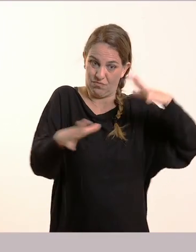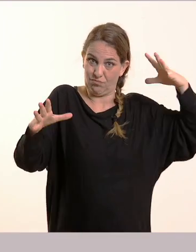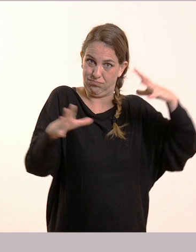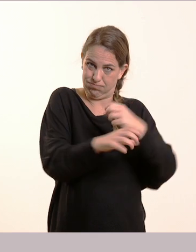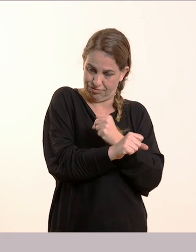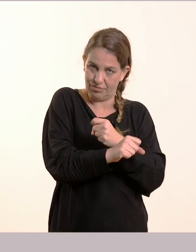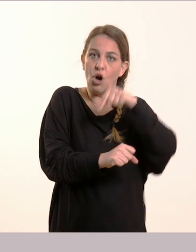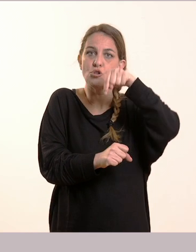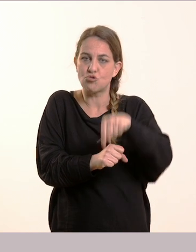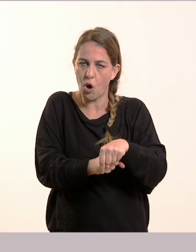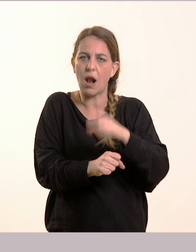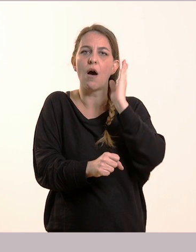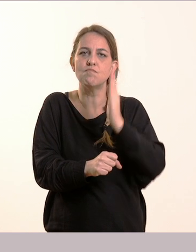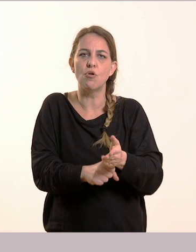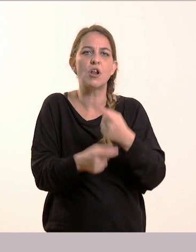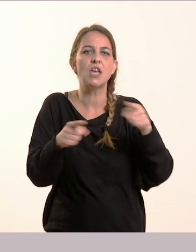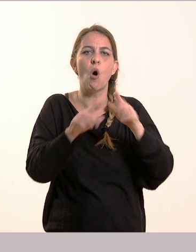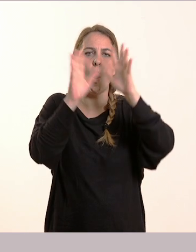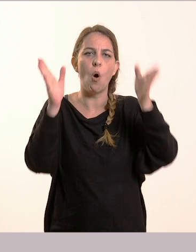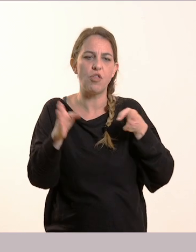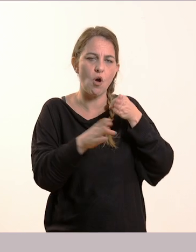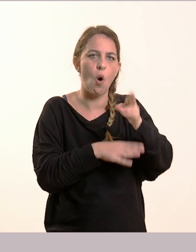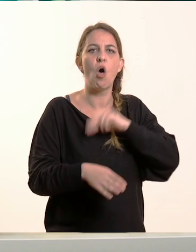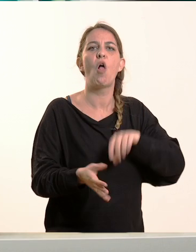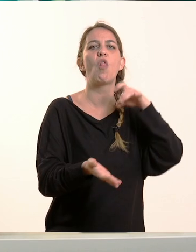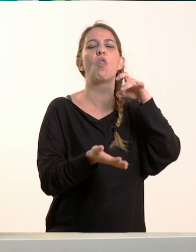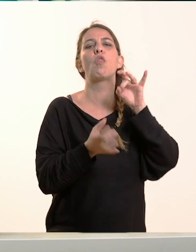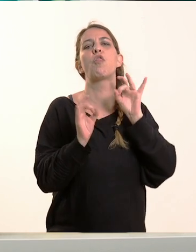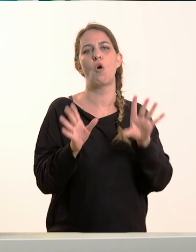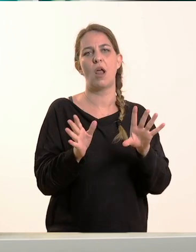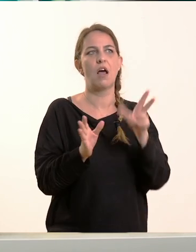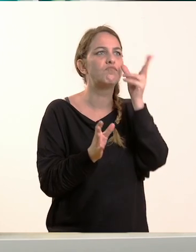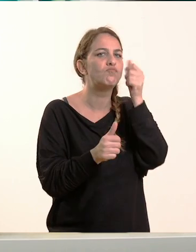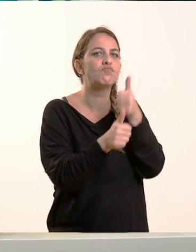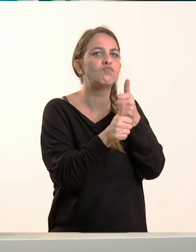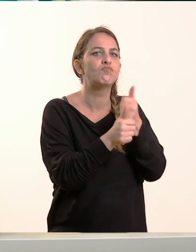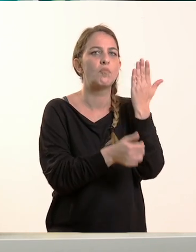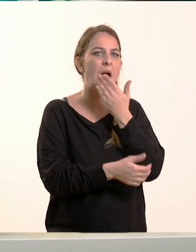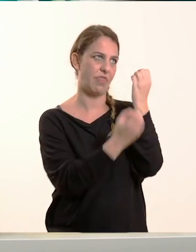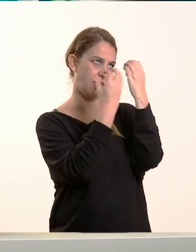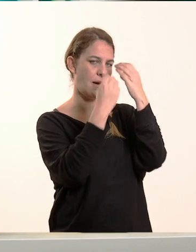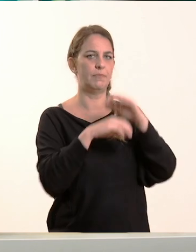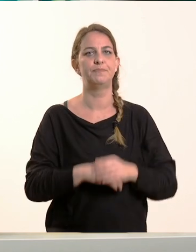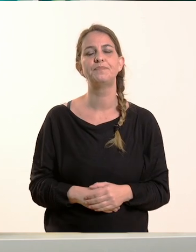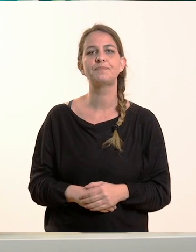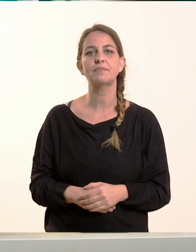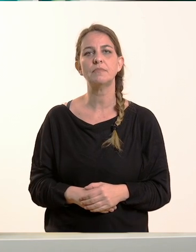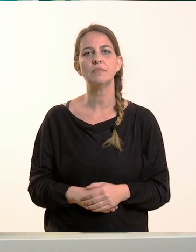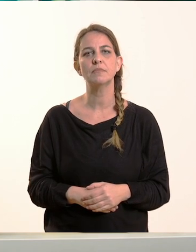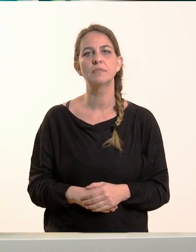δωρεάν τα μαθήματα. Ποιοι τον βοήθησαν για να μπορέσει να